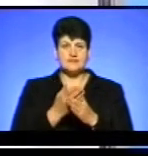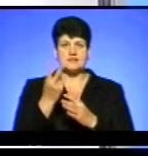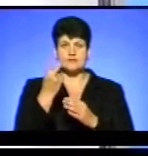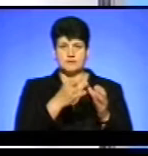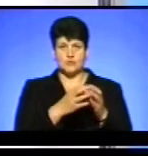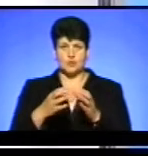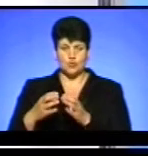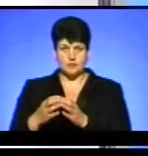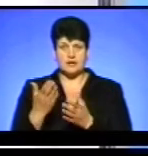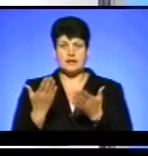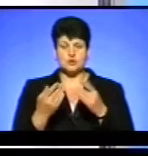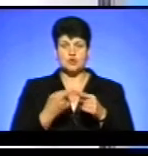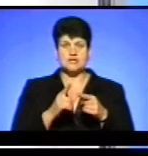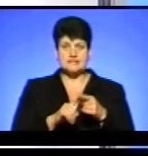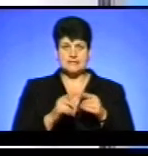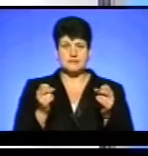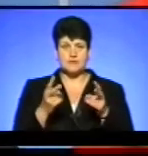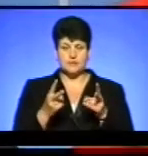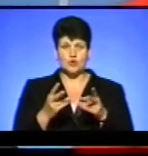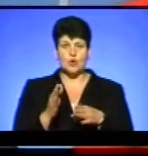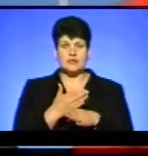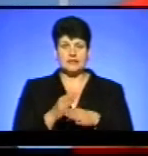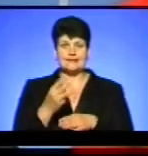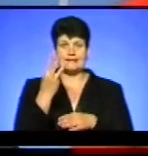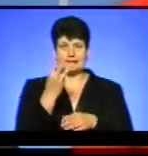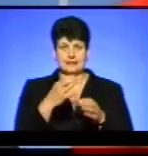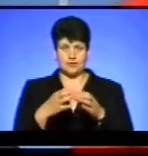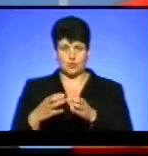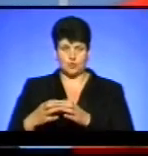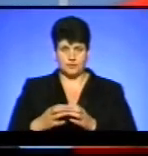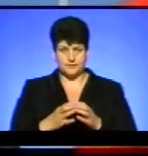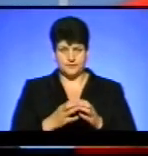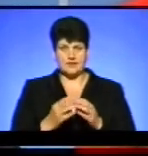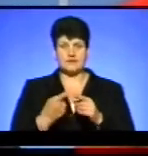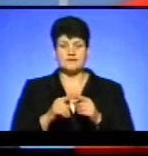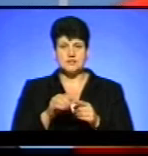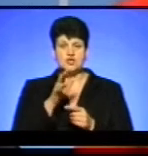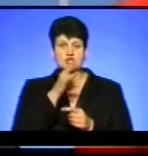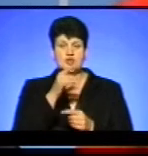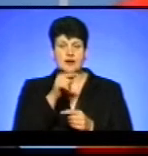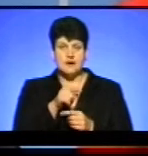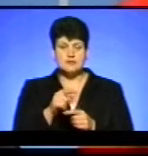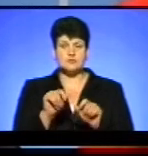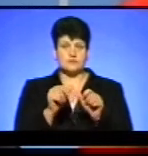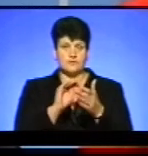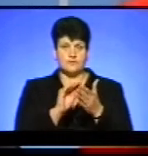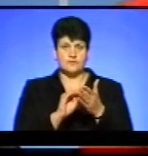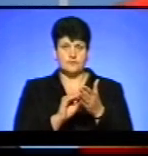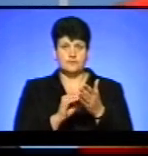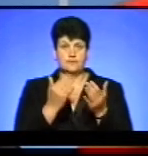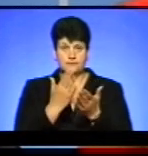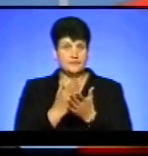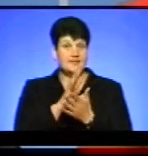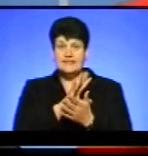спеціалізована школа, то ділилися на три підгрупи. На даний час у цій формулі, яка на сьогоднішній час діє,